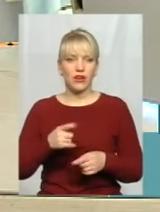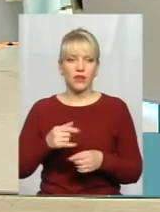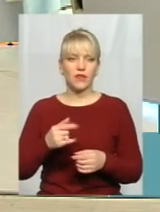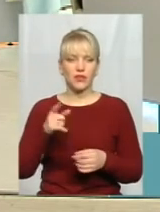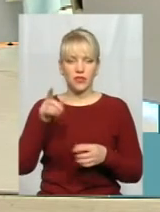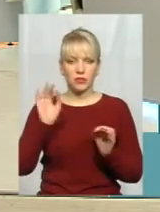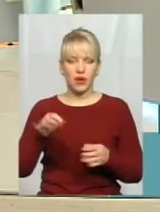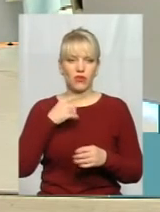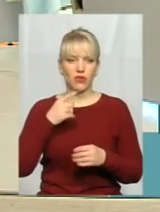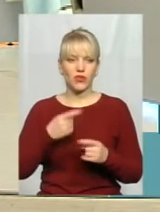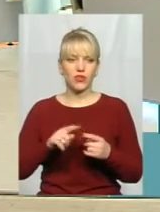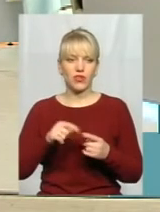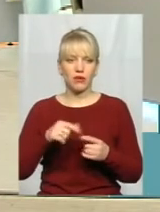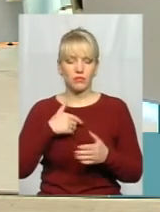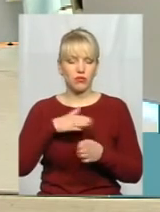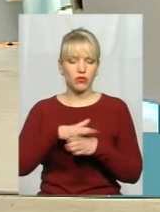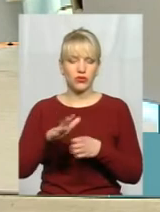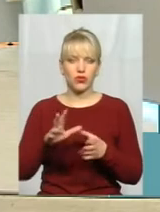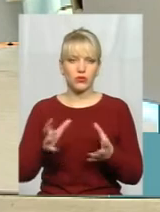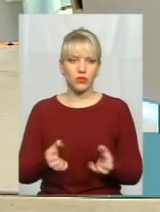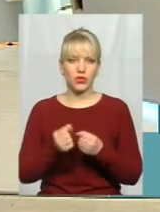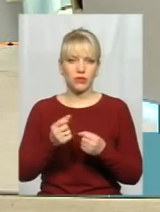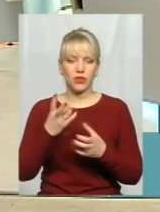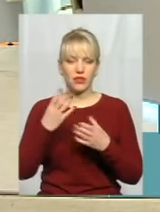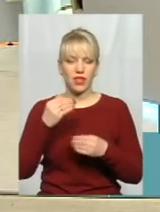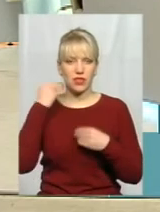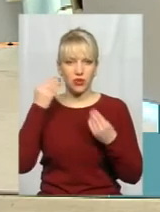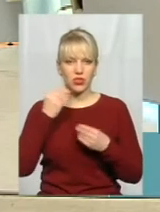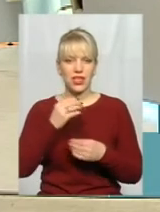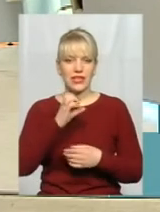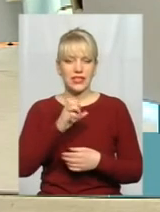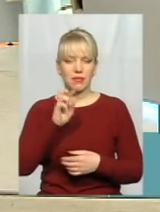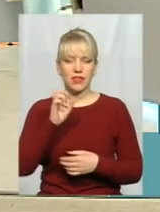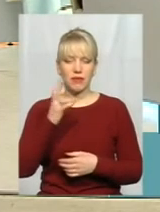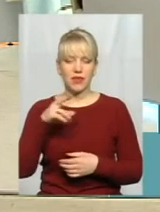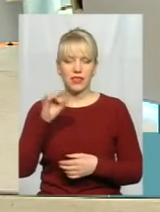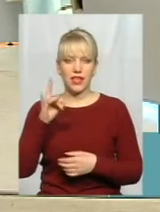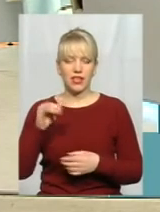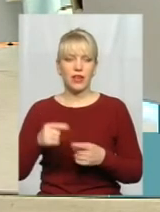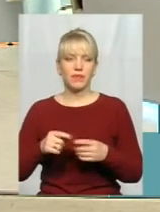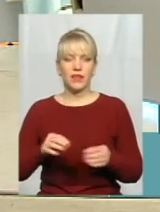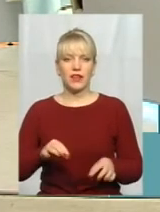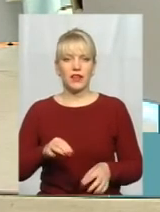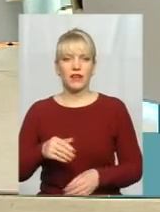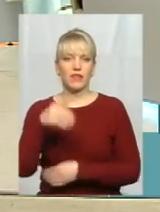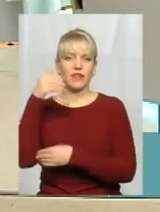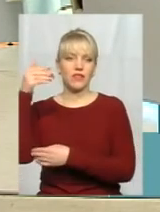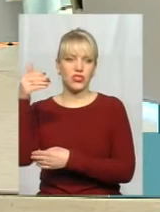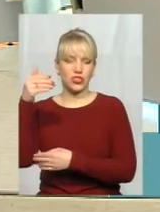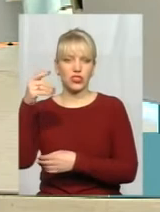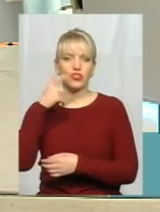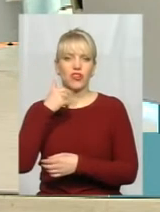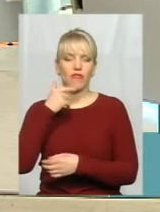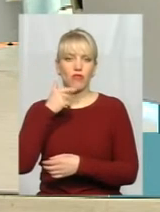він правильно наводив приклади, я їх повністю підтримую, на день народження Степани Бандери вішати червоно-чорний прапор з чорною